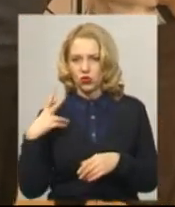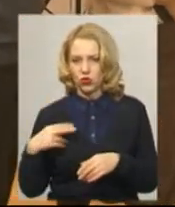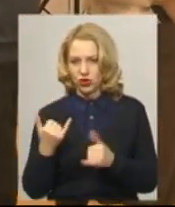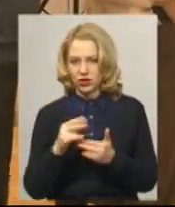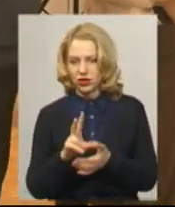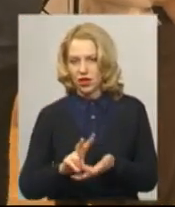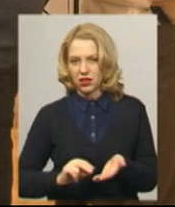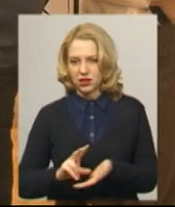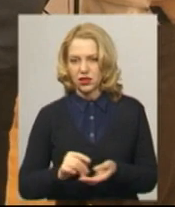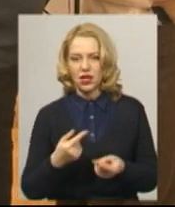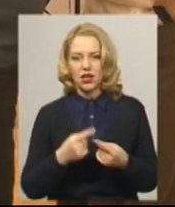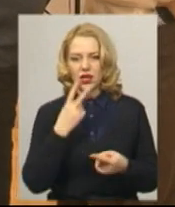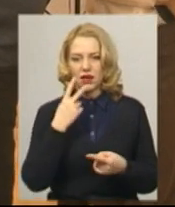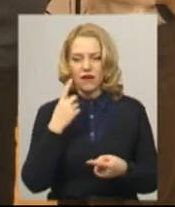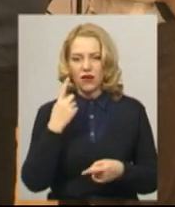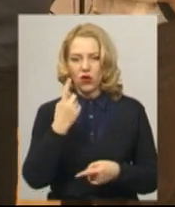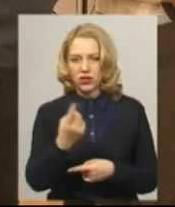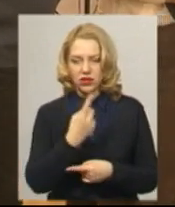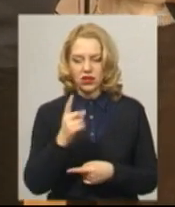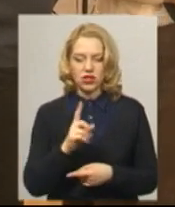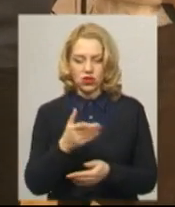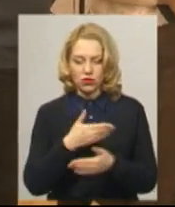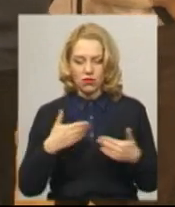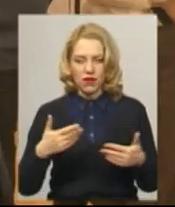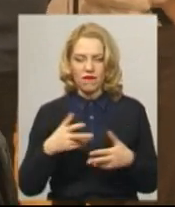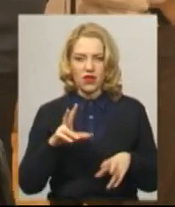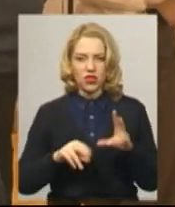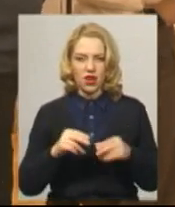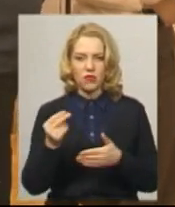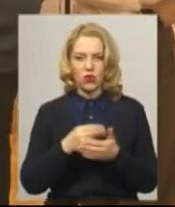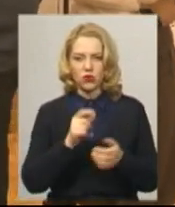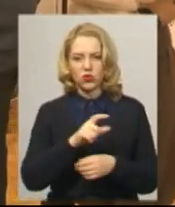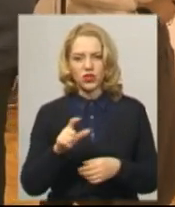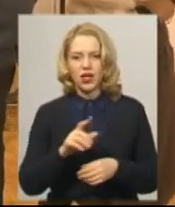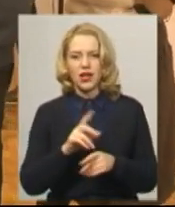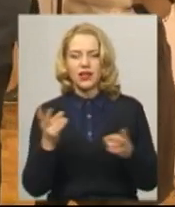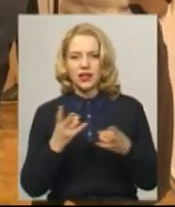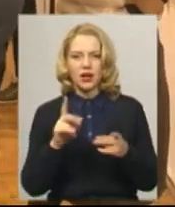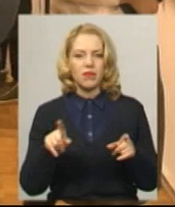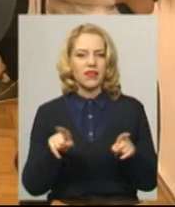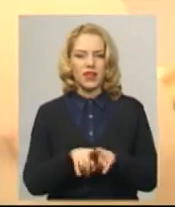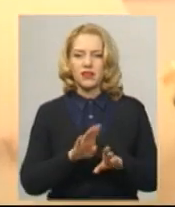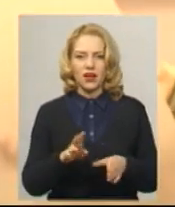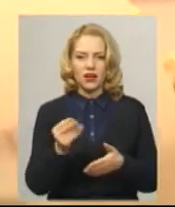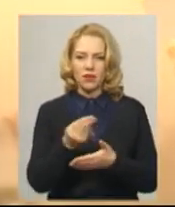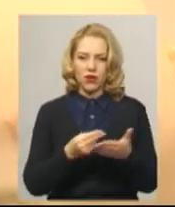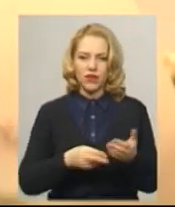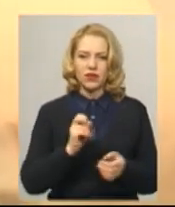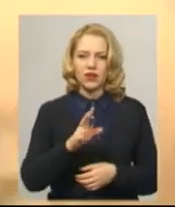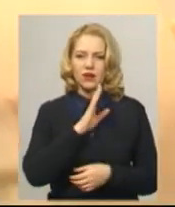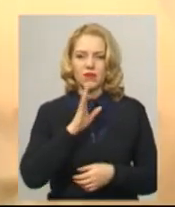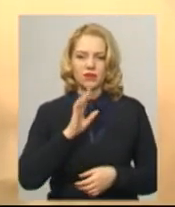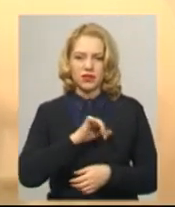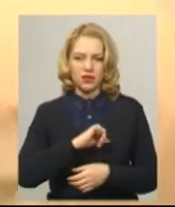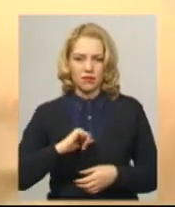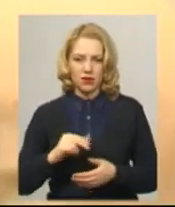єдине, що ми рахуємо художників, що треба не так писати, як вже мама писала. Сама Гаяне